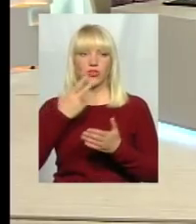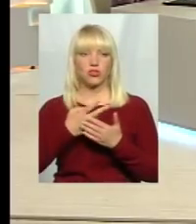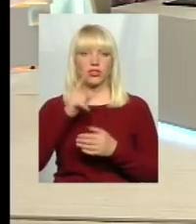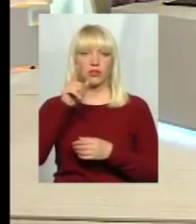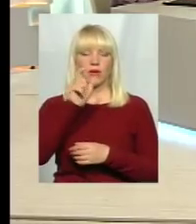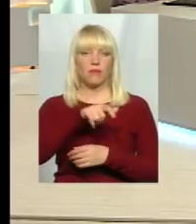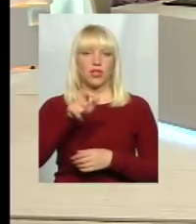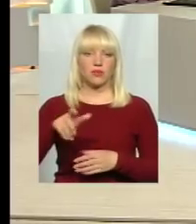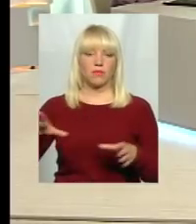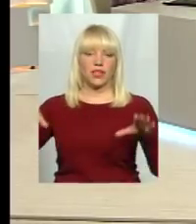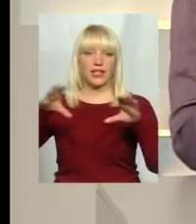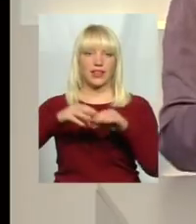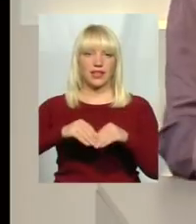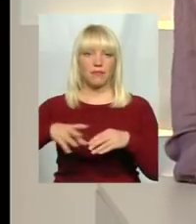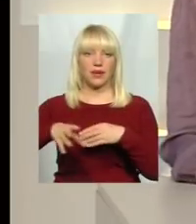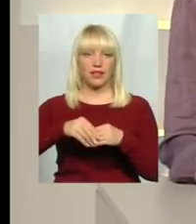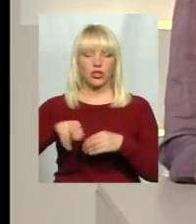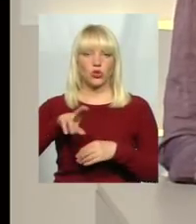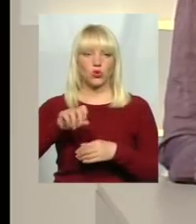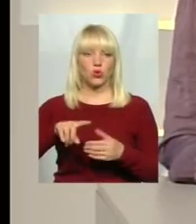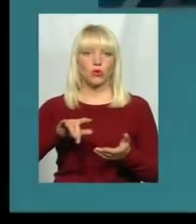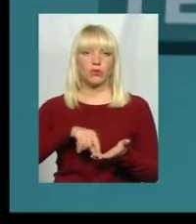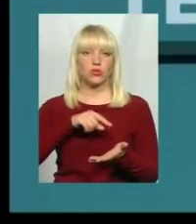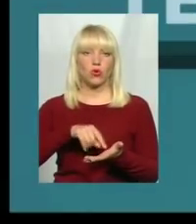мешканці в приєднанні до обласного центру. Послухаємо його.